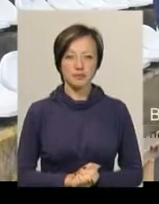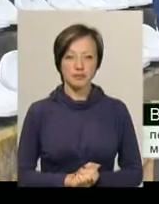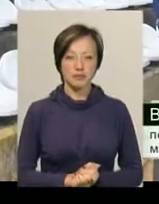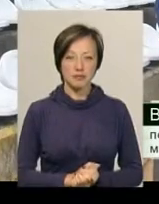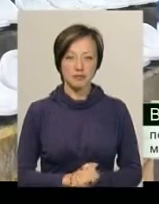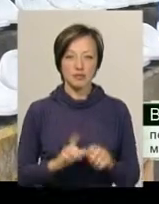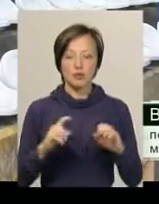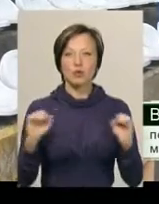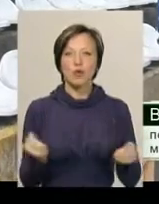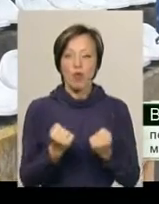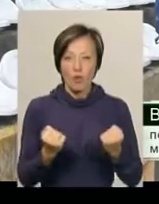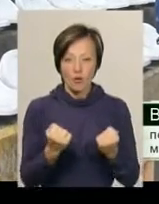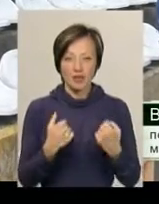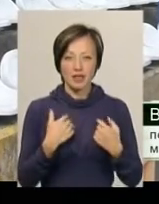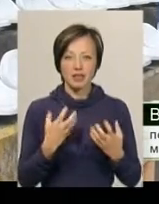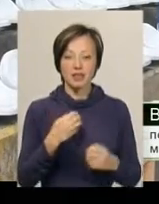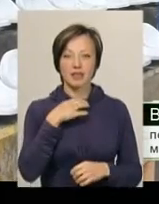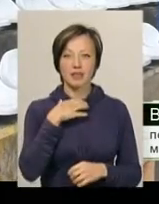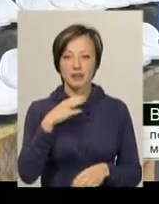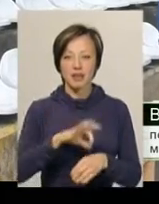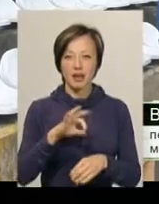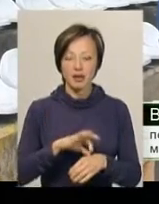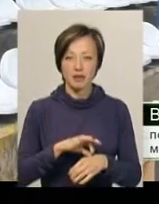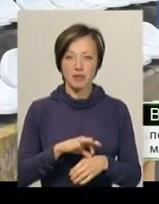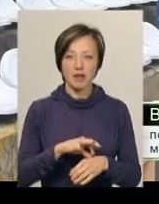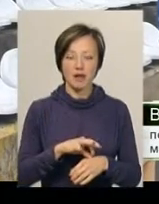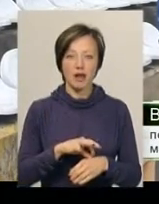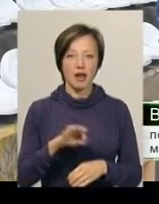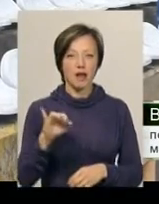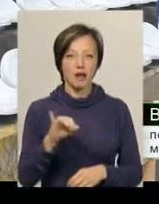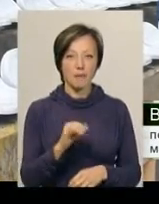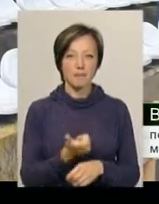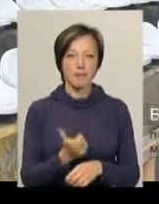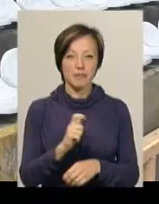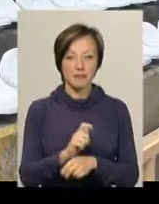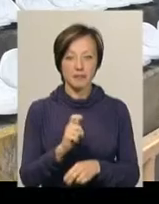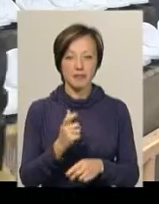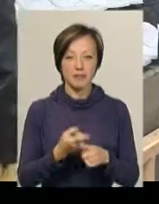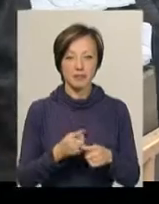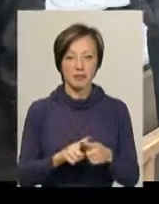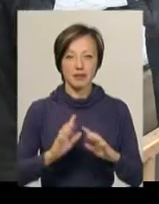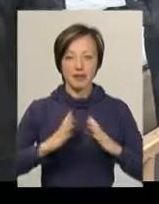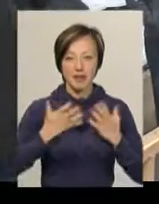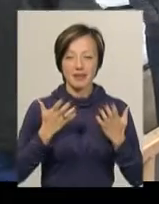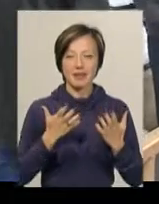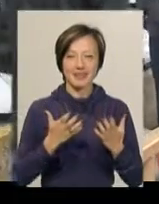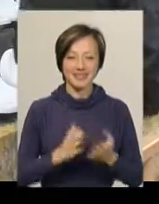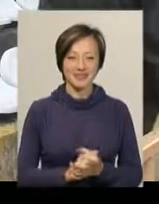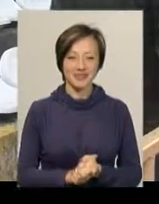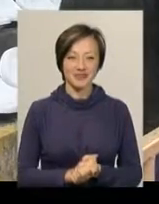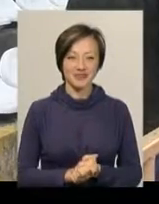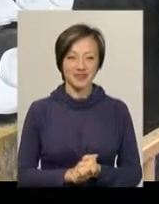холодно, я ще й загрипла, переважає таке натхнення зноцю,